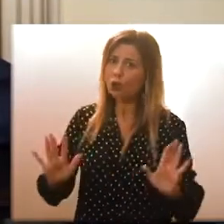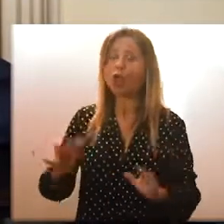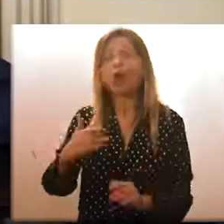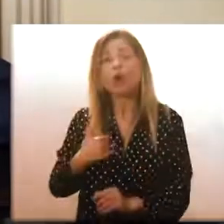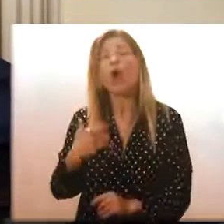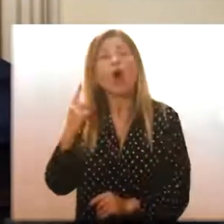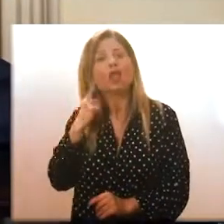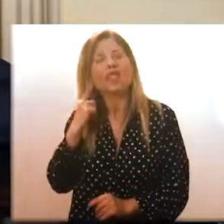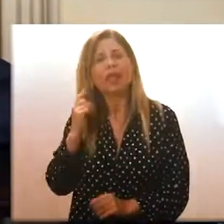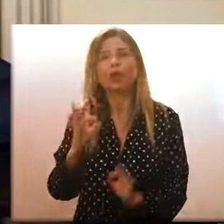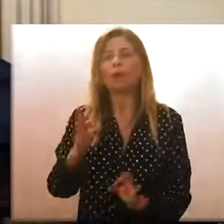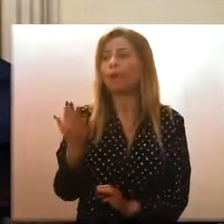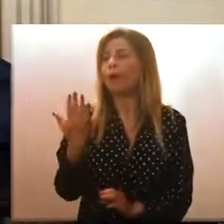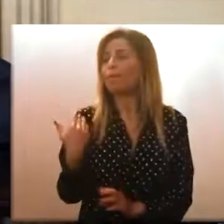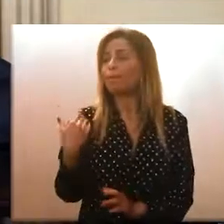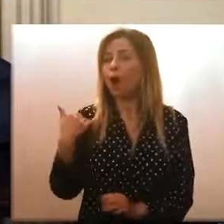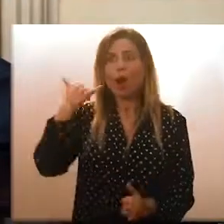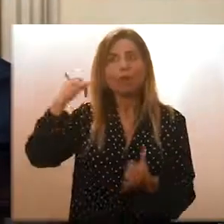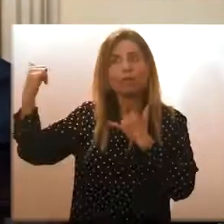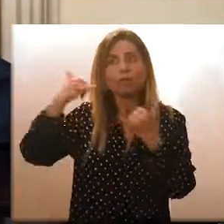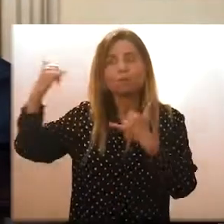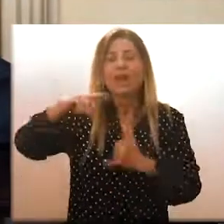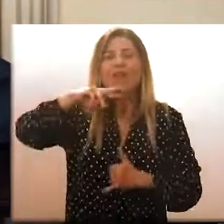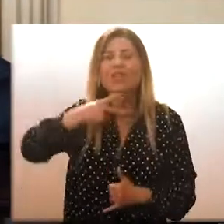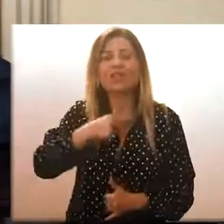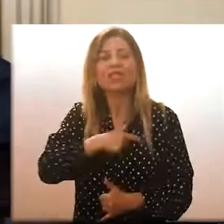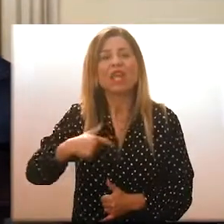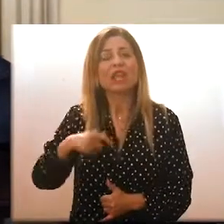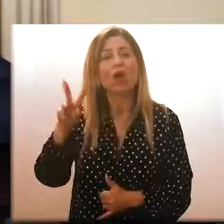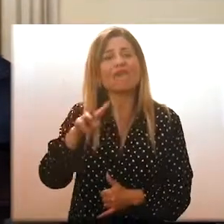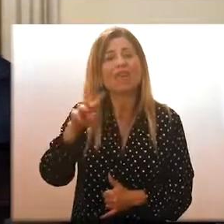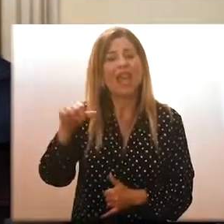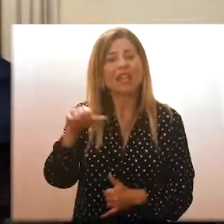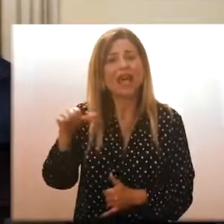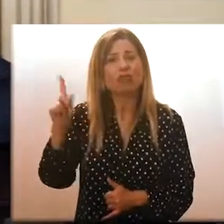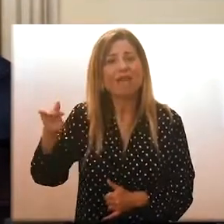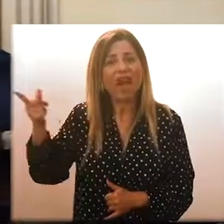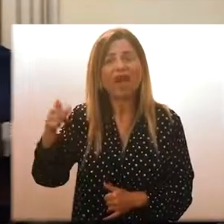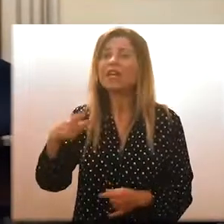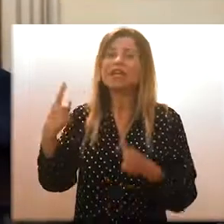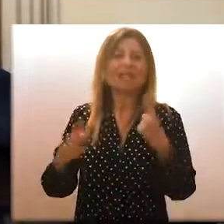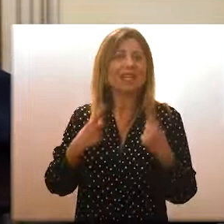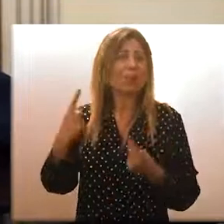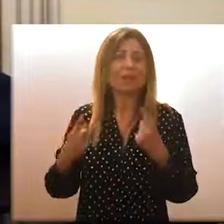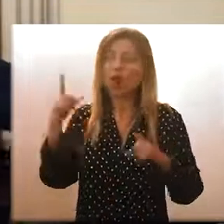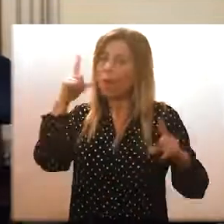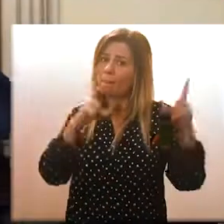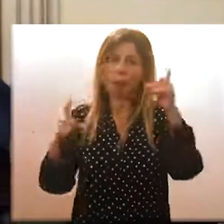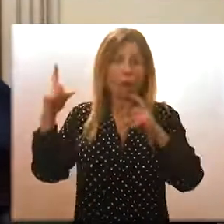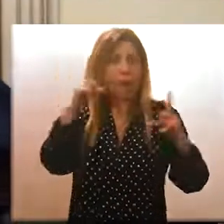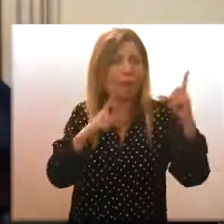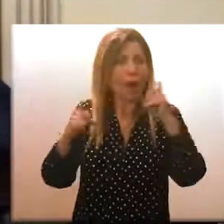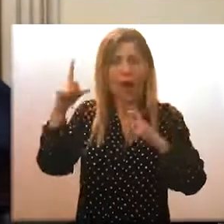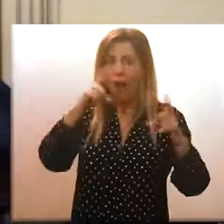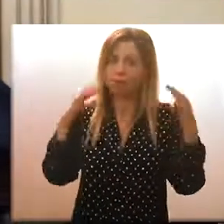sentito poco fa il vice sindaco di Villa San Giovanni mi dice che la situazione è molto preoccupante, naturalmente